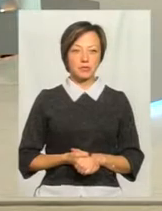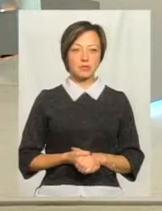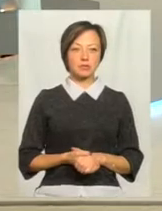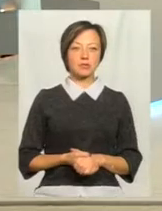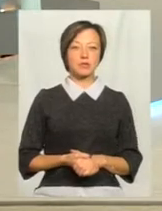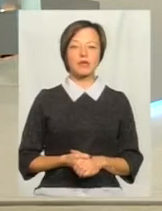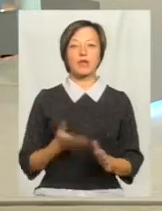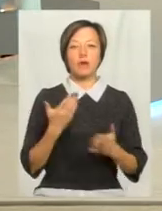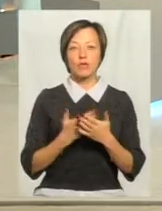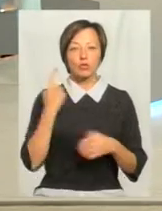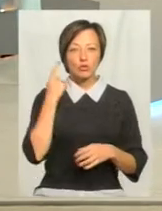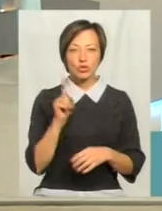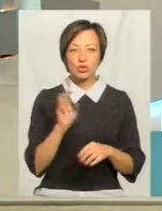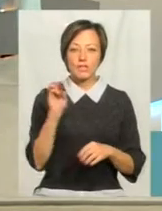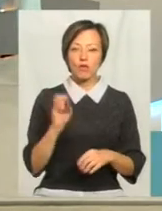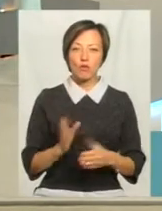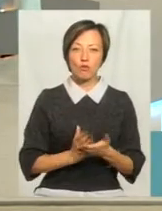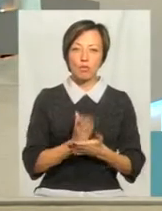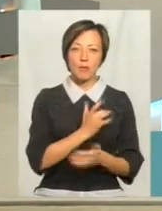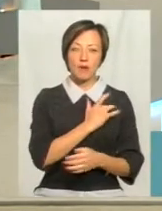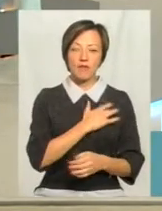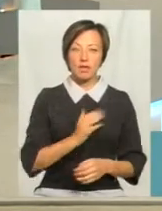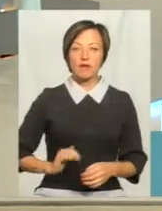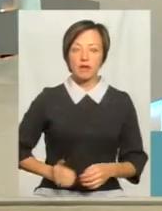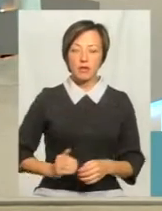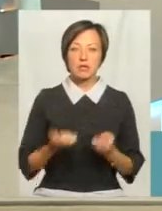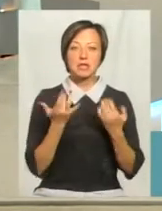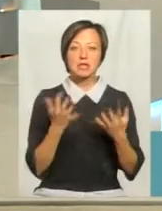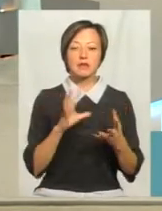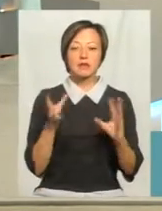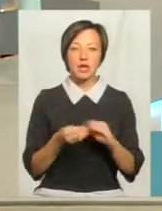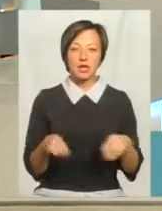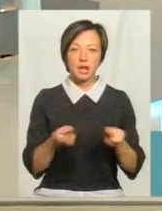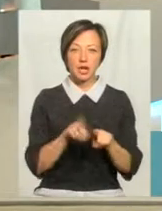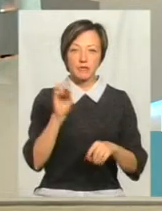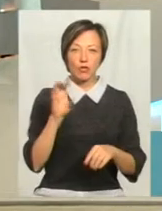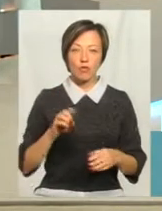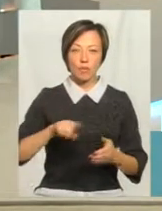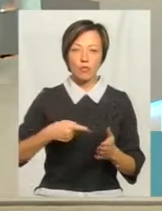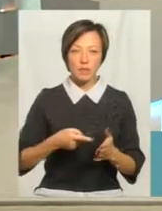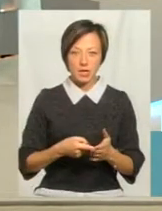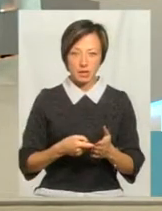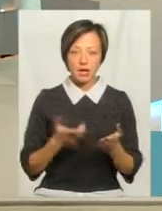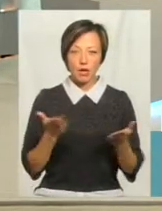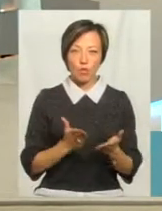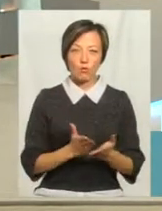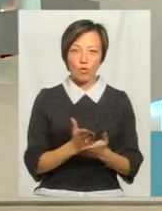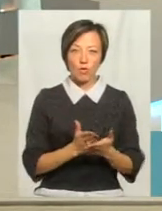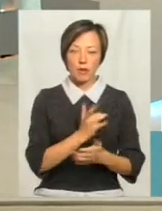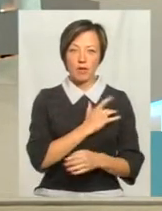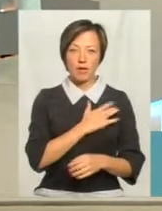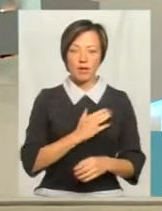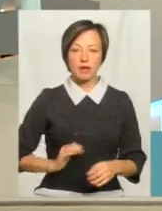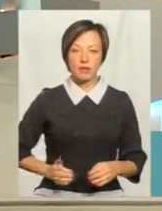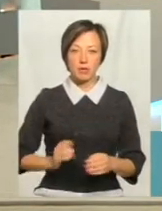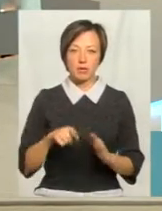От почули, що світлофор обслуговує приватна фірма. Пане Юрію, а скільки взагалі таких світлофорів у місті, яких обслуговують приватні